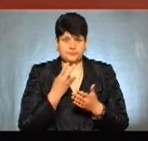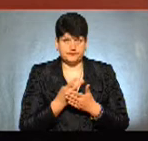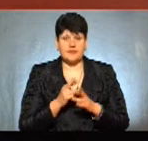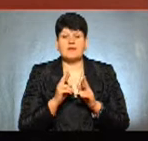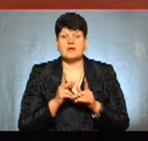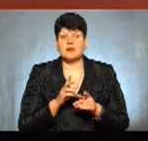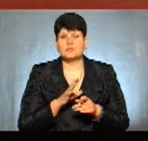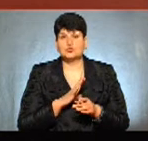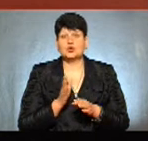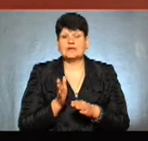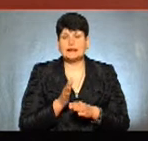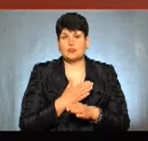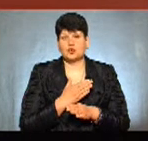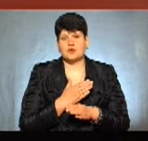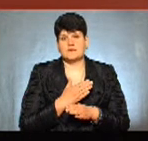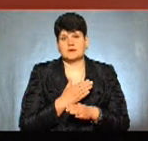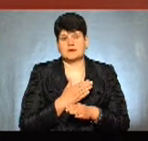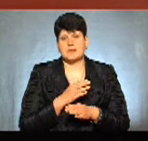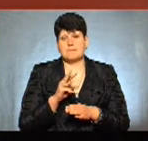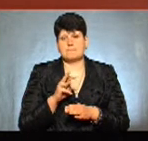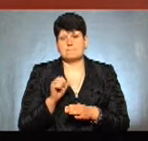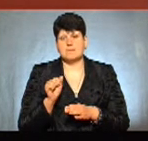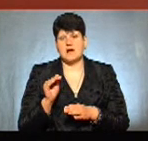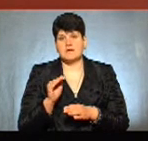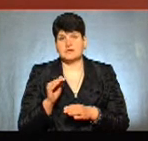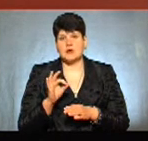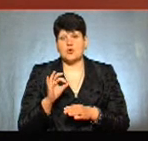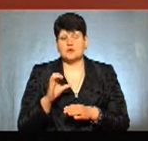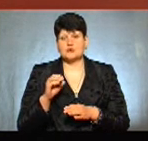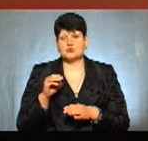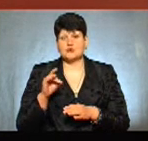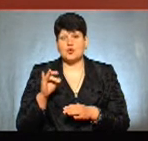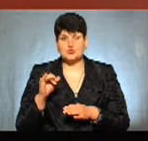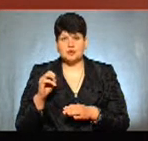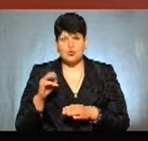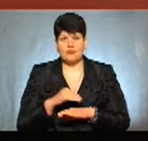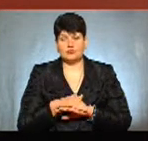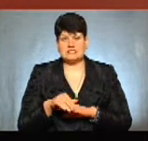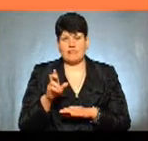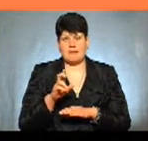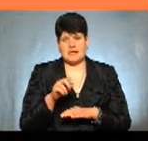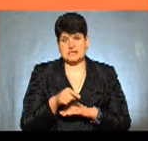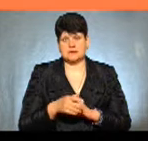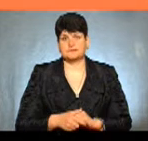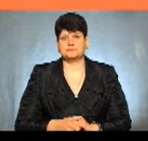як був демонтований МАФ на Острозького в березні, 30 березня цього року.